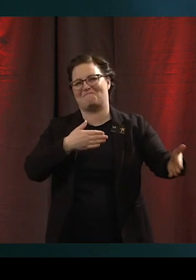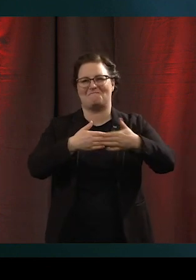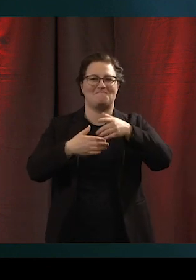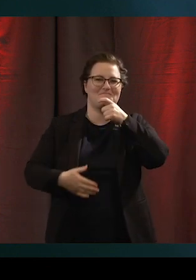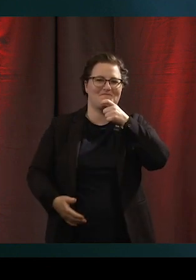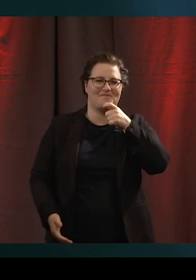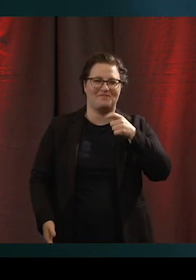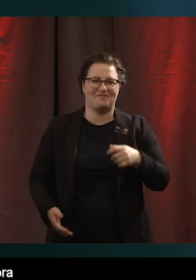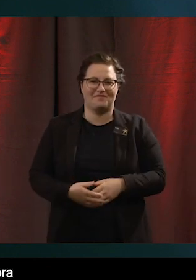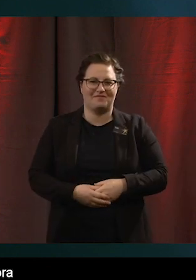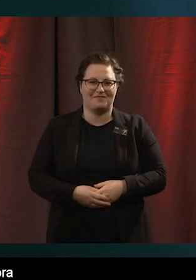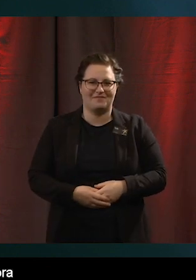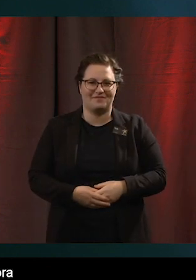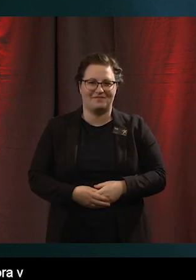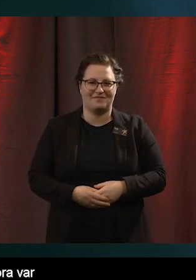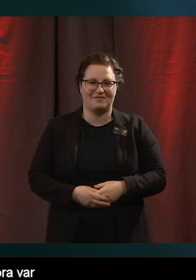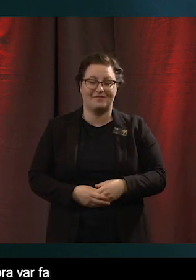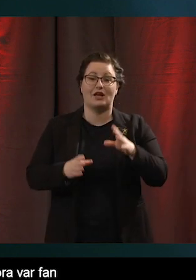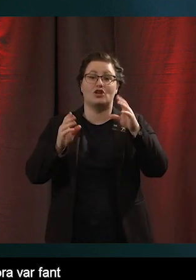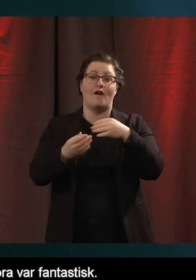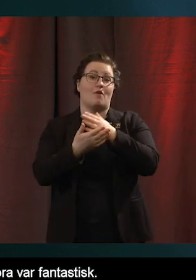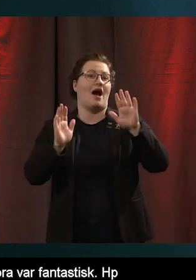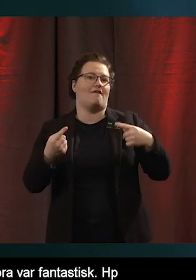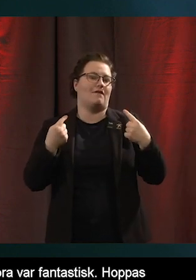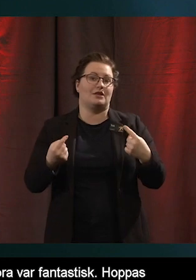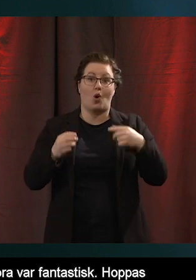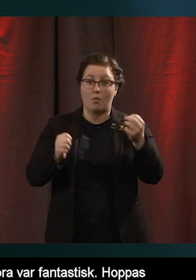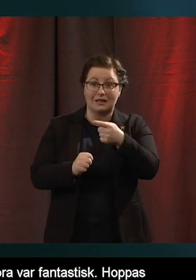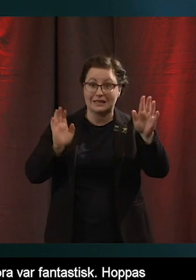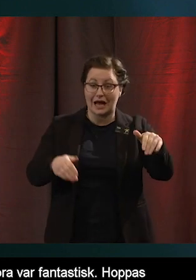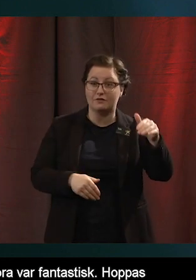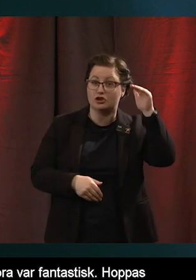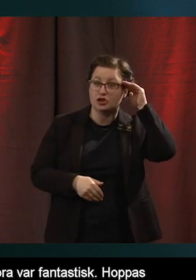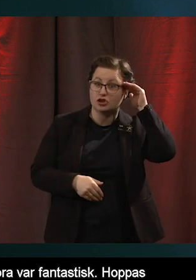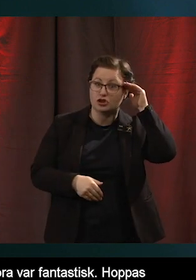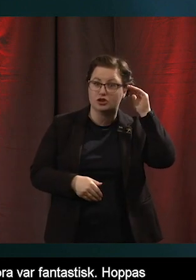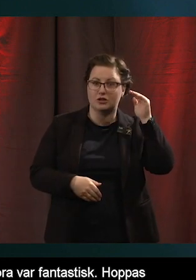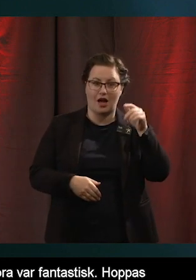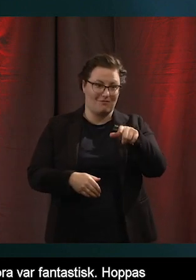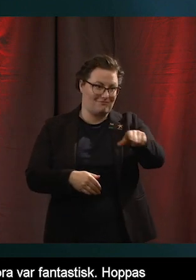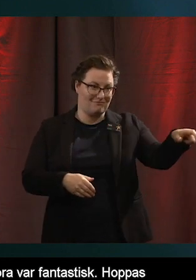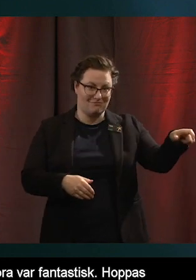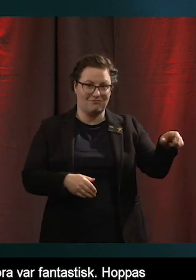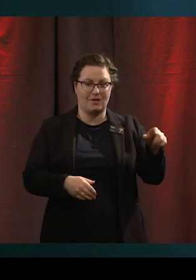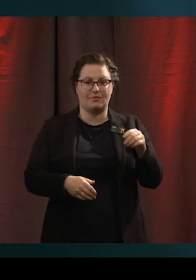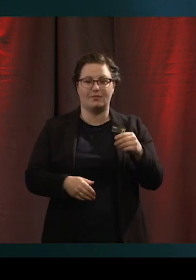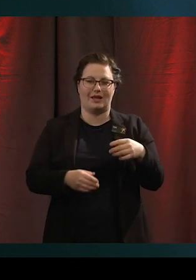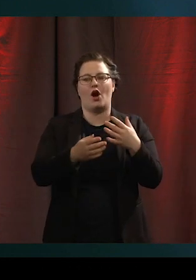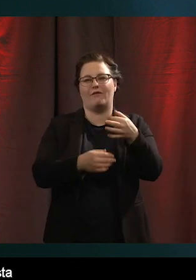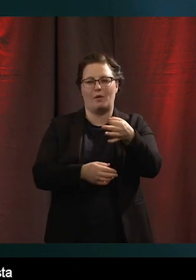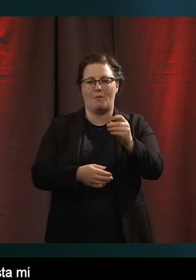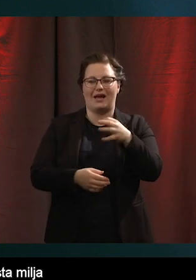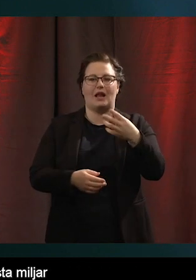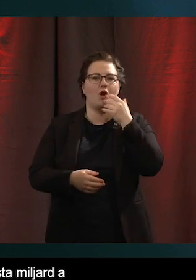Det var ju fantastiskt. Jag hoppas ni hade möjlighet att höra de flesta av oss som talade om nästa miljard användare